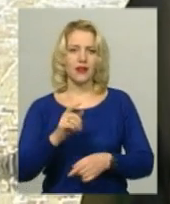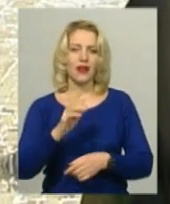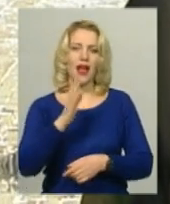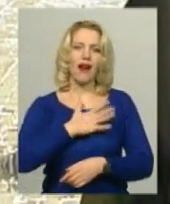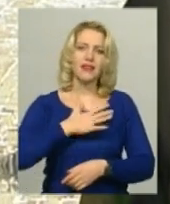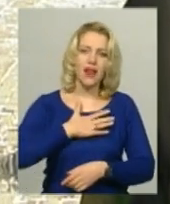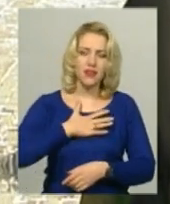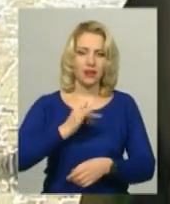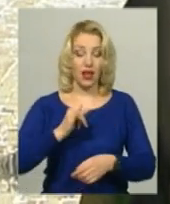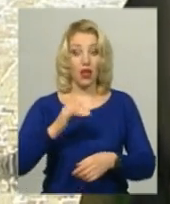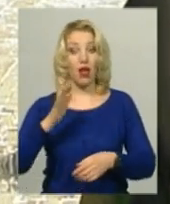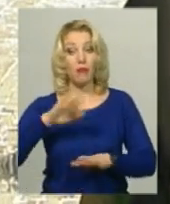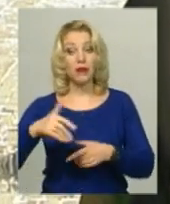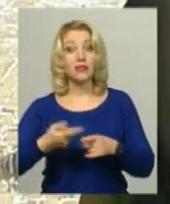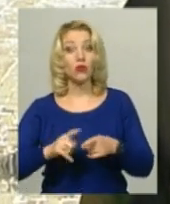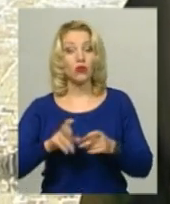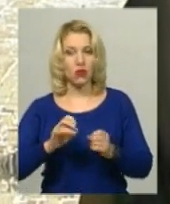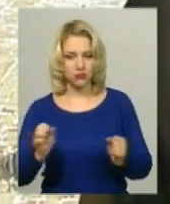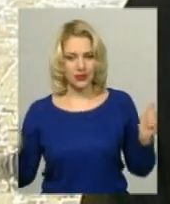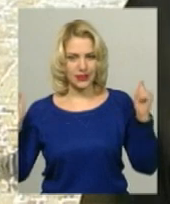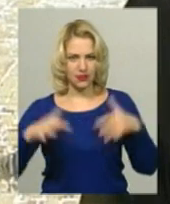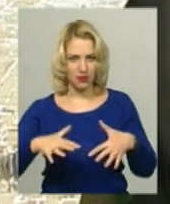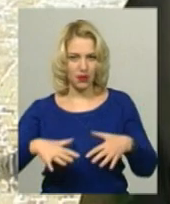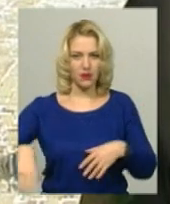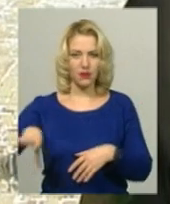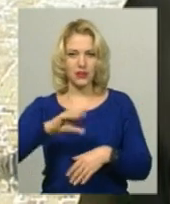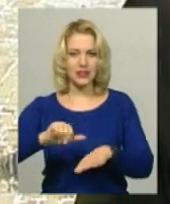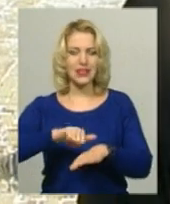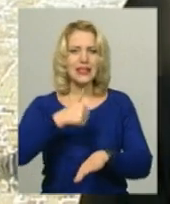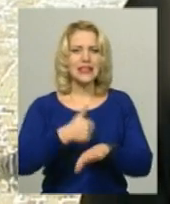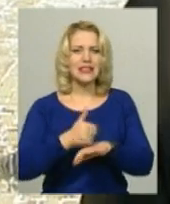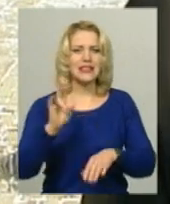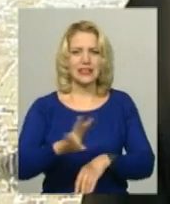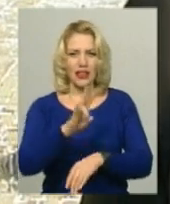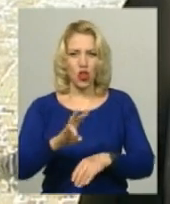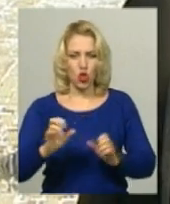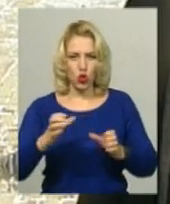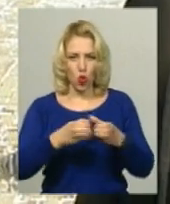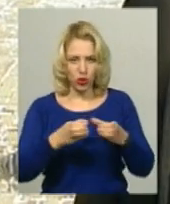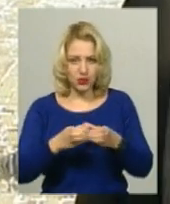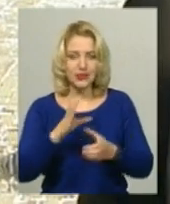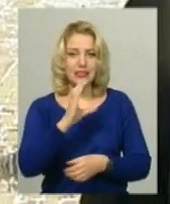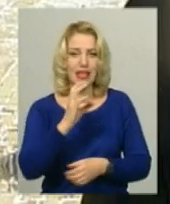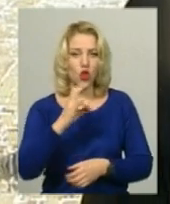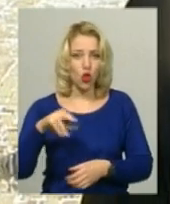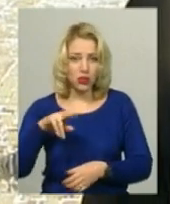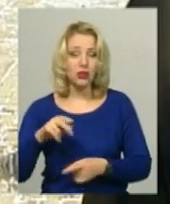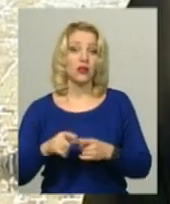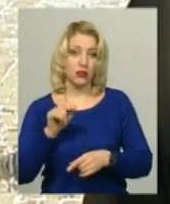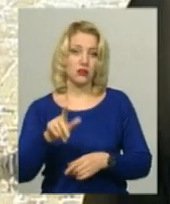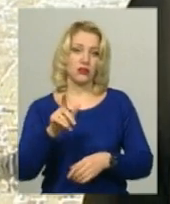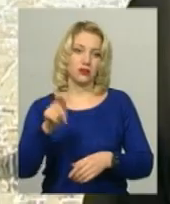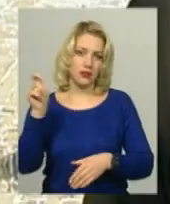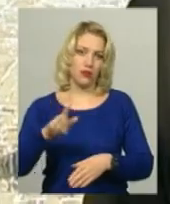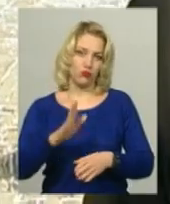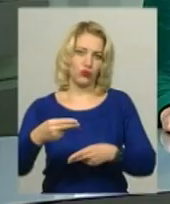після того, як збирається весь синод, тоді документ може бути підписаний зразу